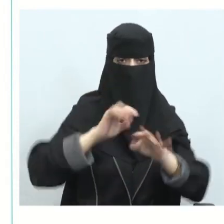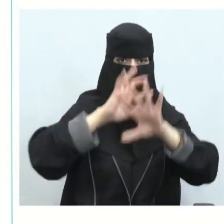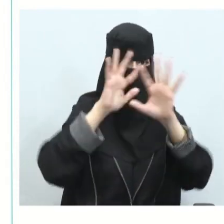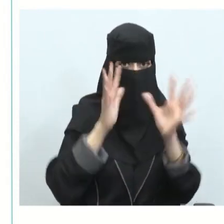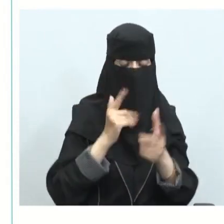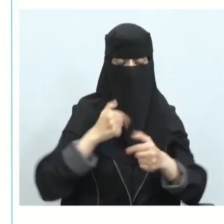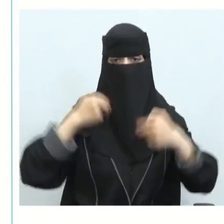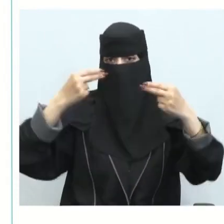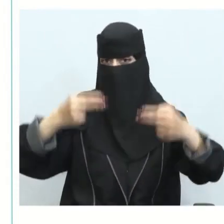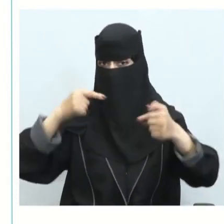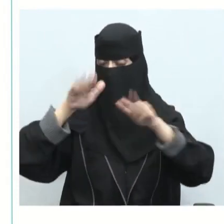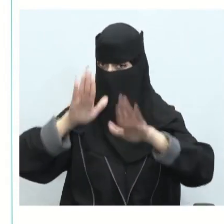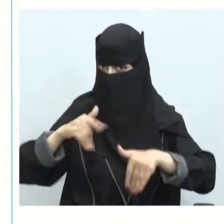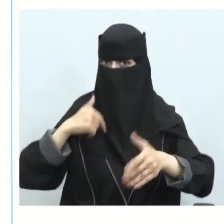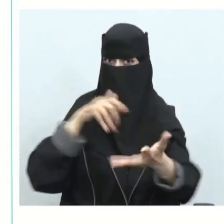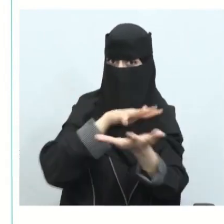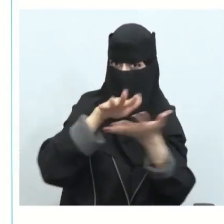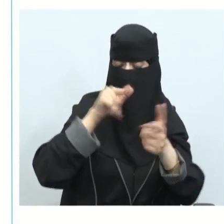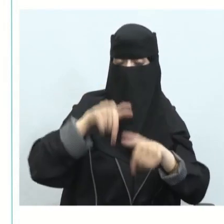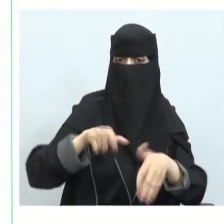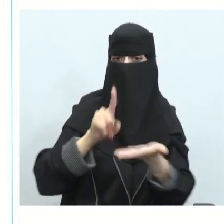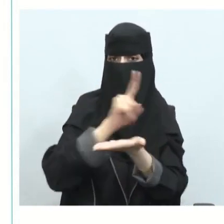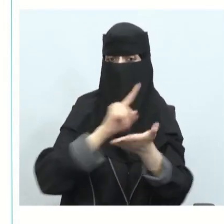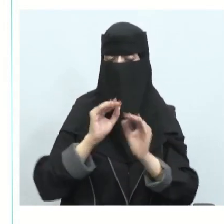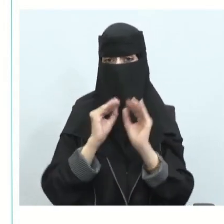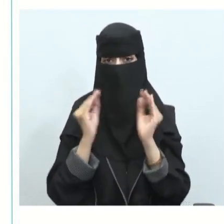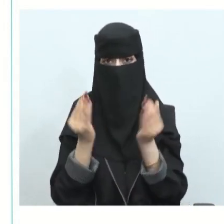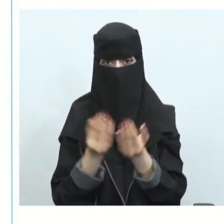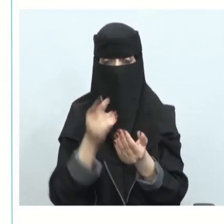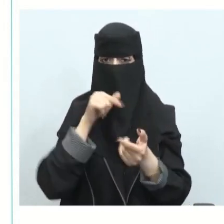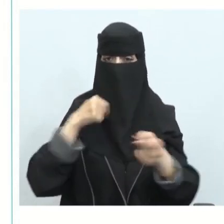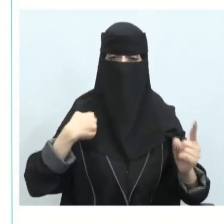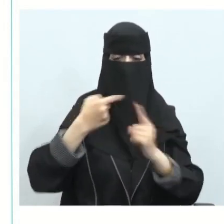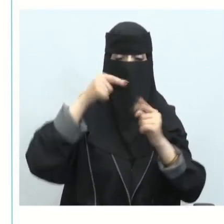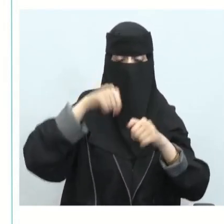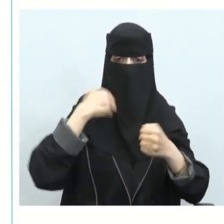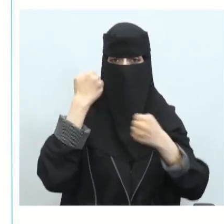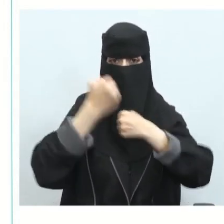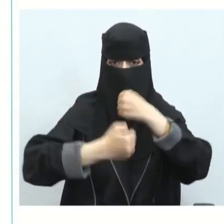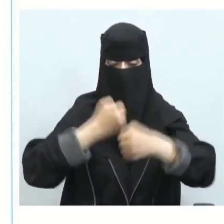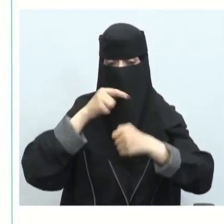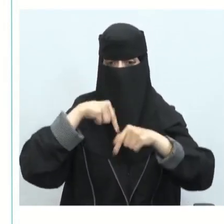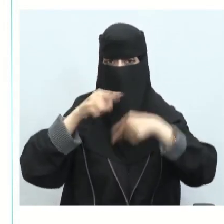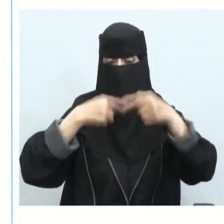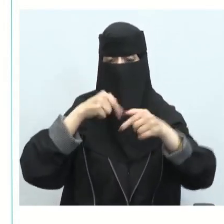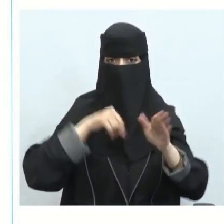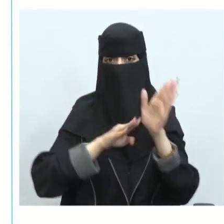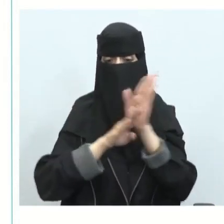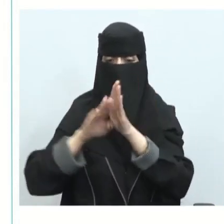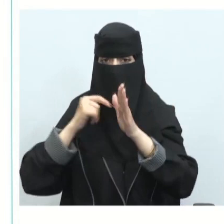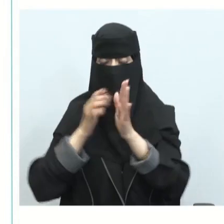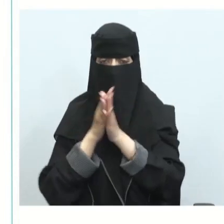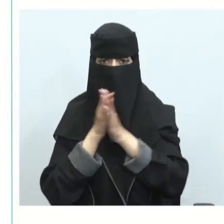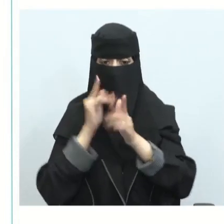فعالية قد تكون لك أضرار للبيئة المحيطة فتهدف الممارسات المستدامة إلى دعم وتشجيع تنفيذ